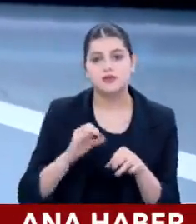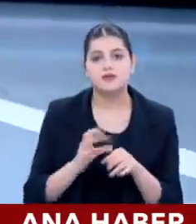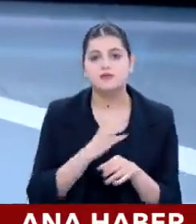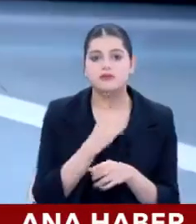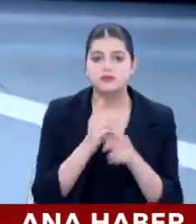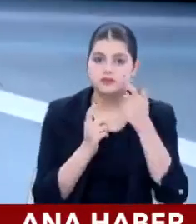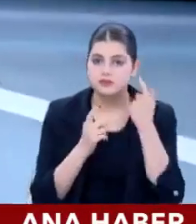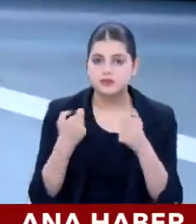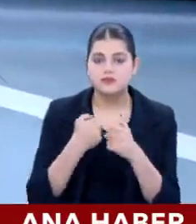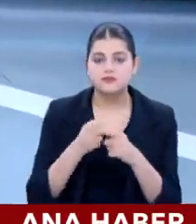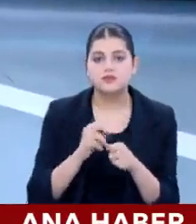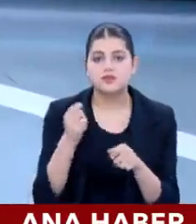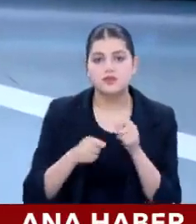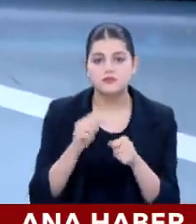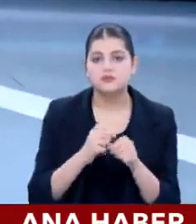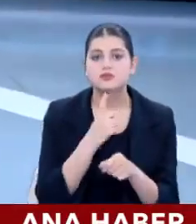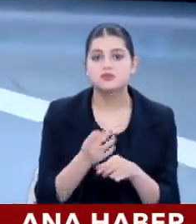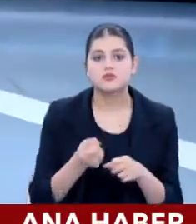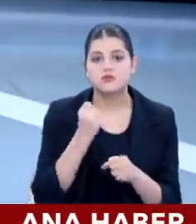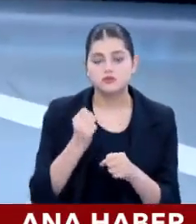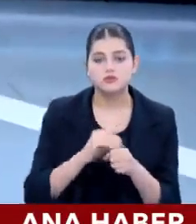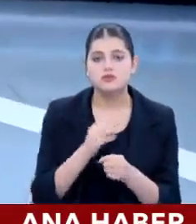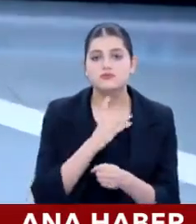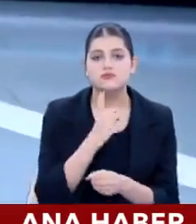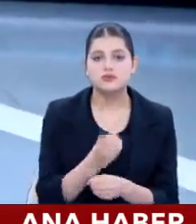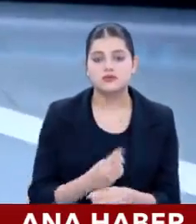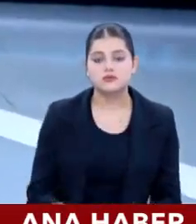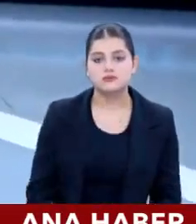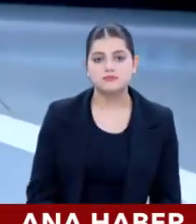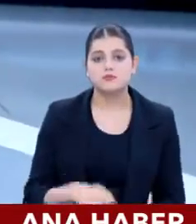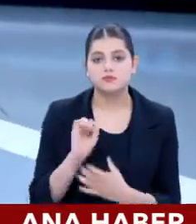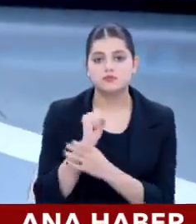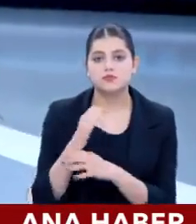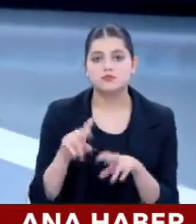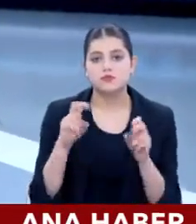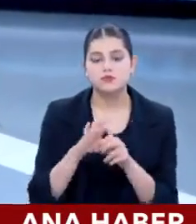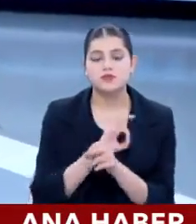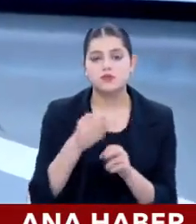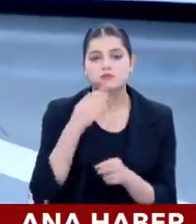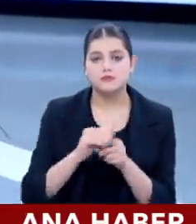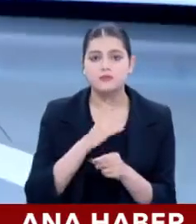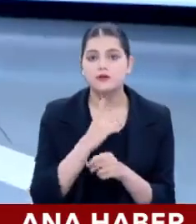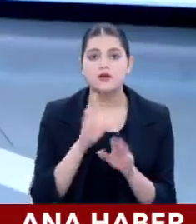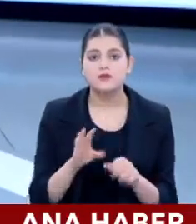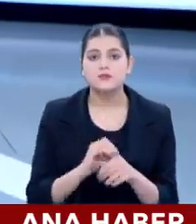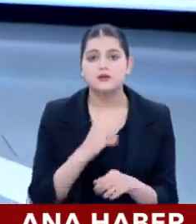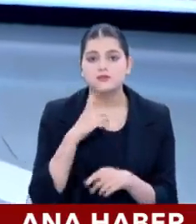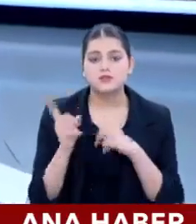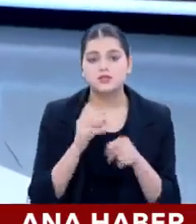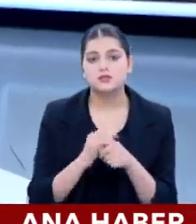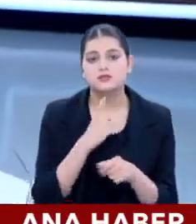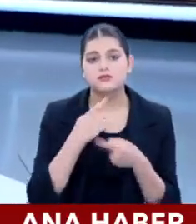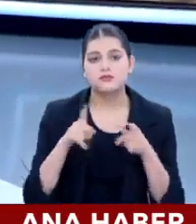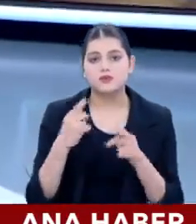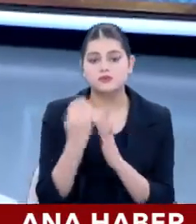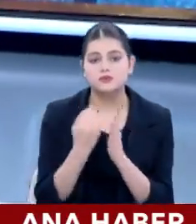Çünkü İsrail'in bir kara harekatı yapacağına dair güçlü emareler var. Ve artık uzmanlar da bu konuda hemfikirler. Ama başka başka